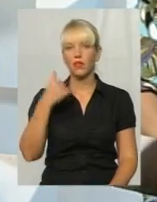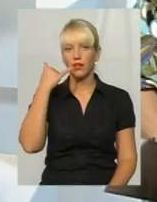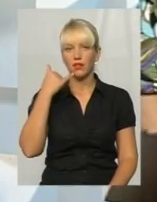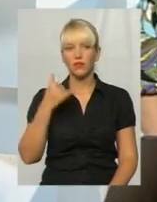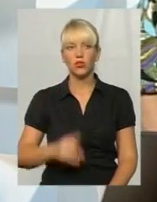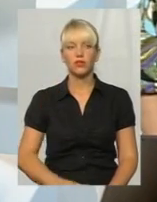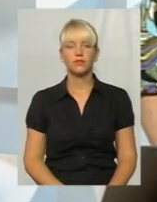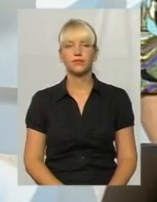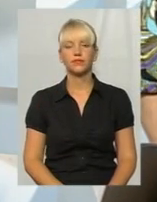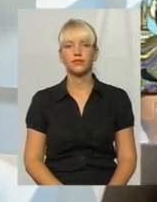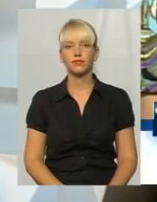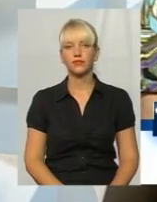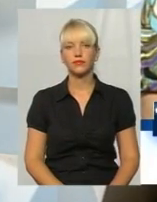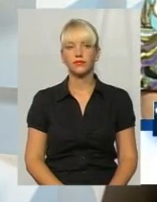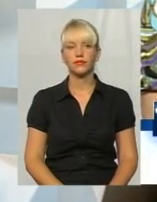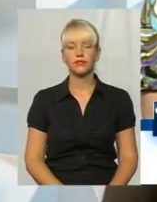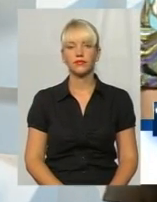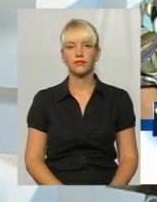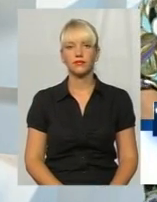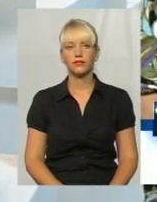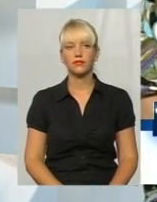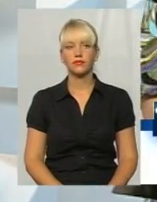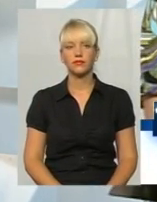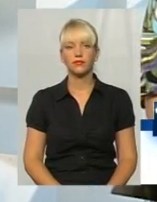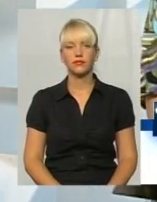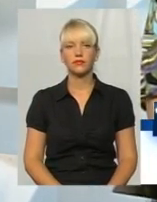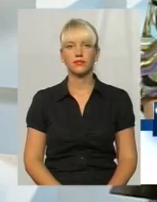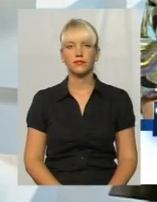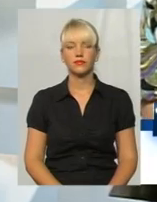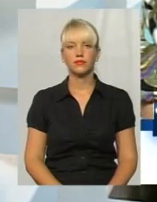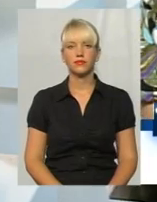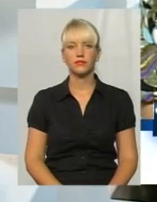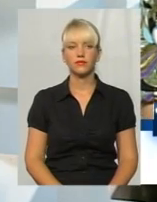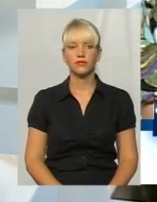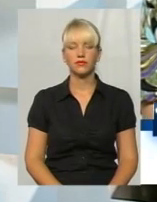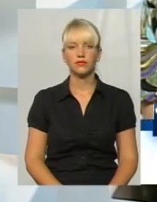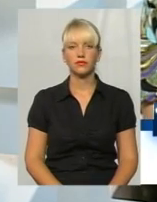Телефон ви періодично бачите на екранах. Шановний глядач, слухаємо вас. Говоріть, будь ласка.